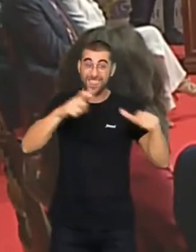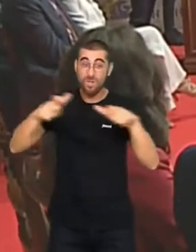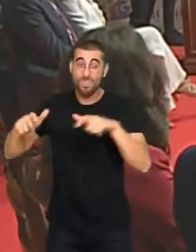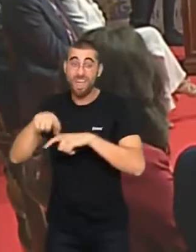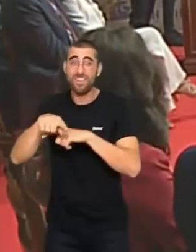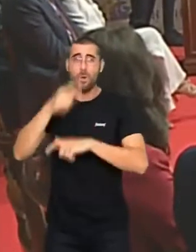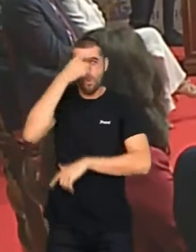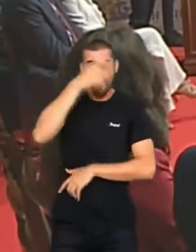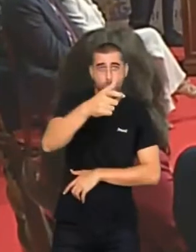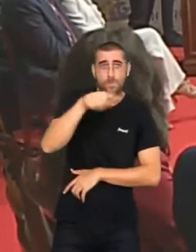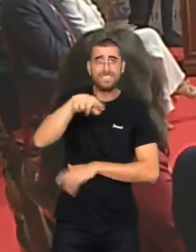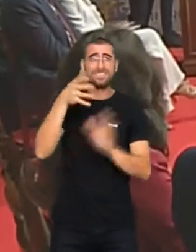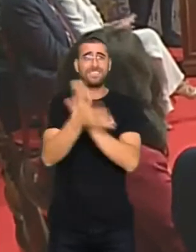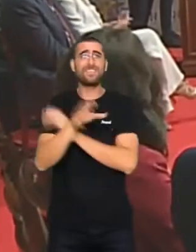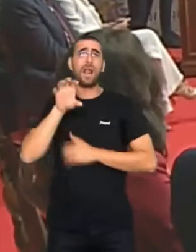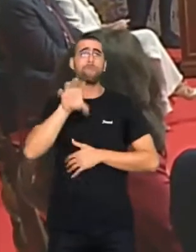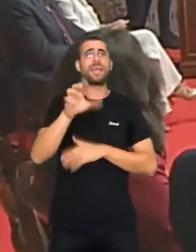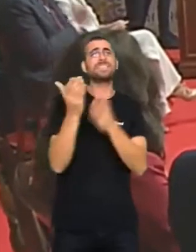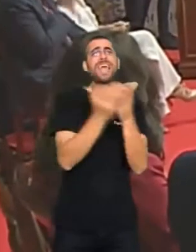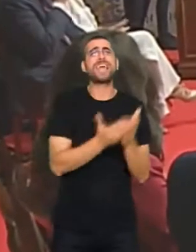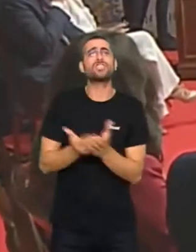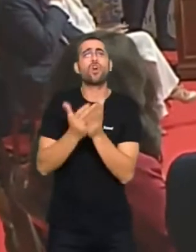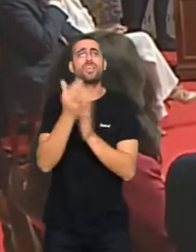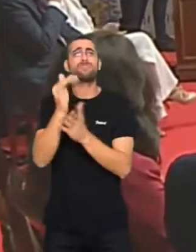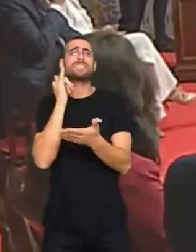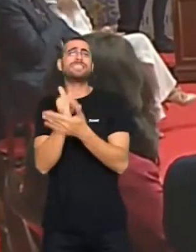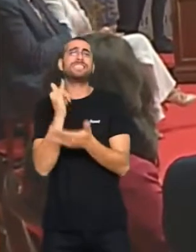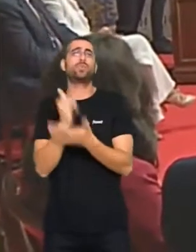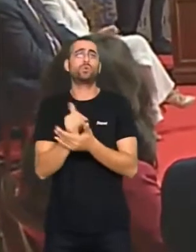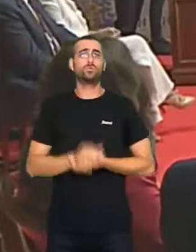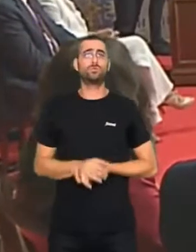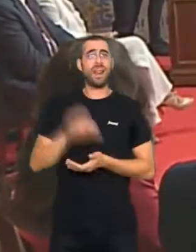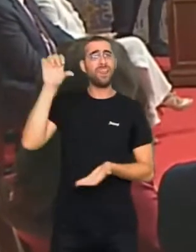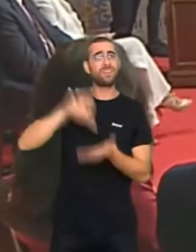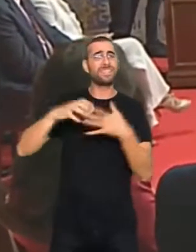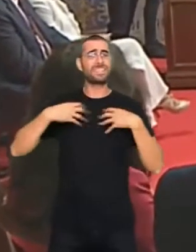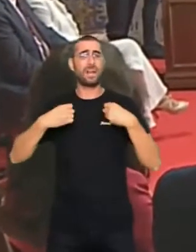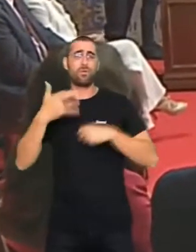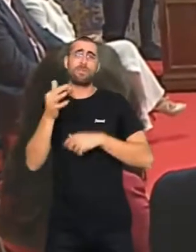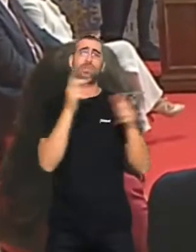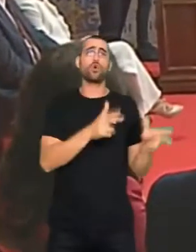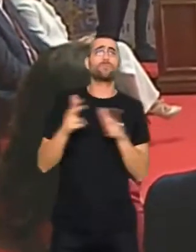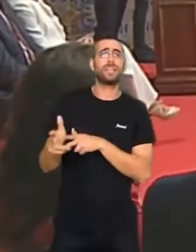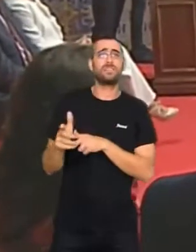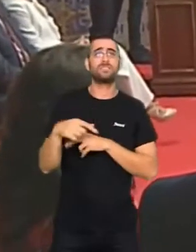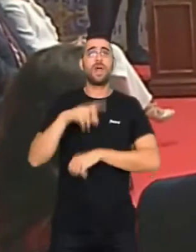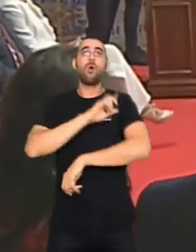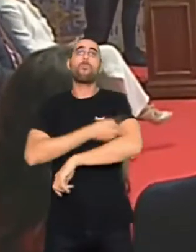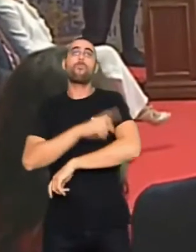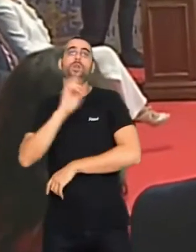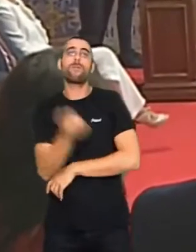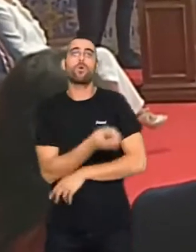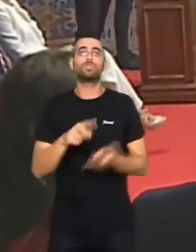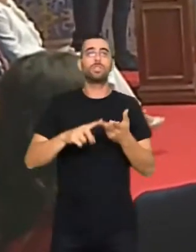pobles conformen el país de les escoles i els instituts, dels centres de salut i dels hospitals, dels poliesportius i els